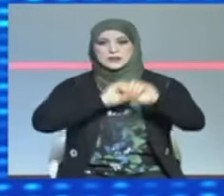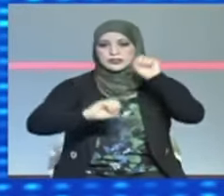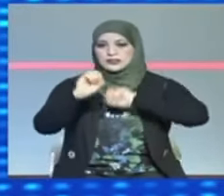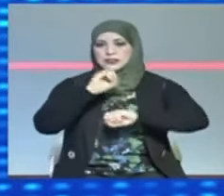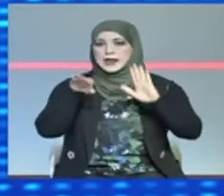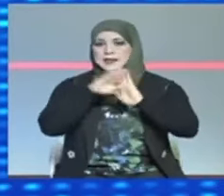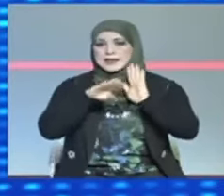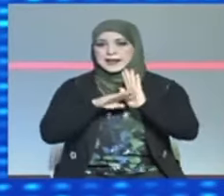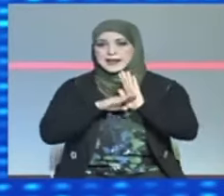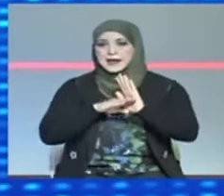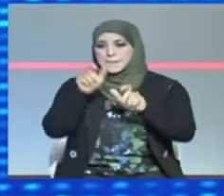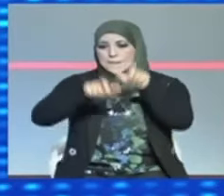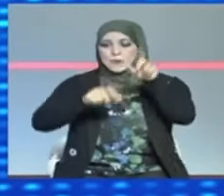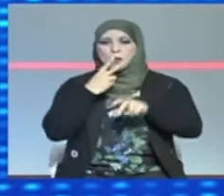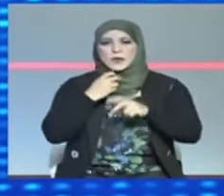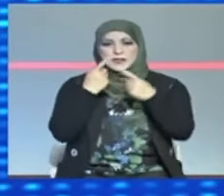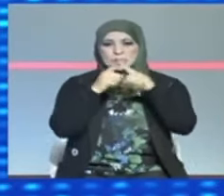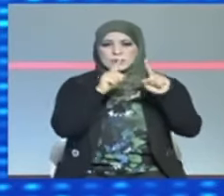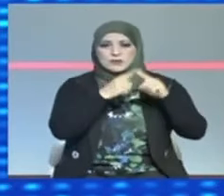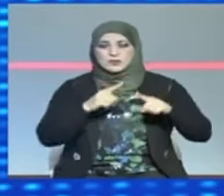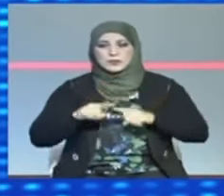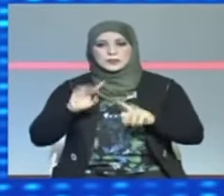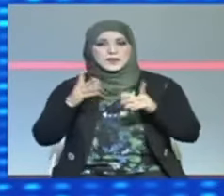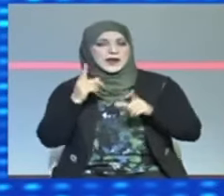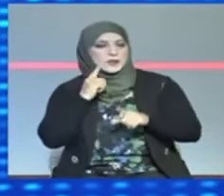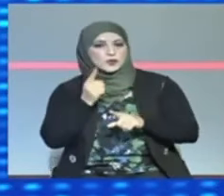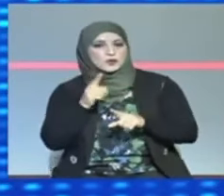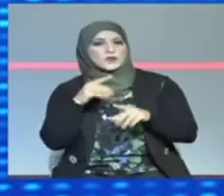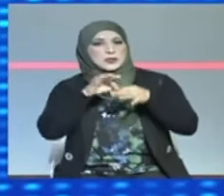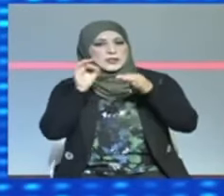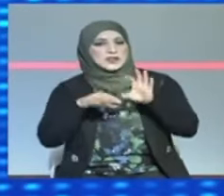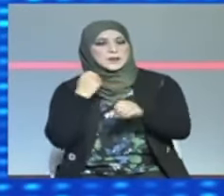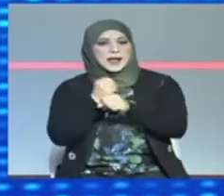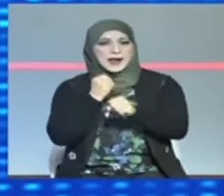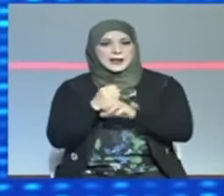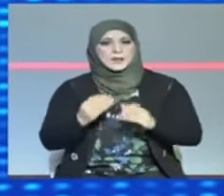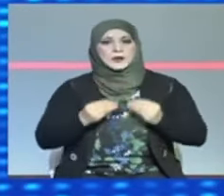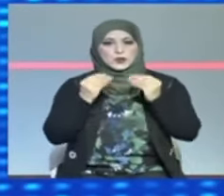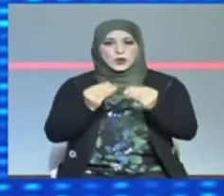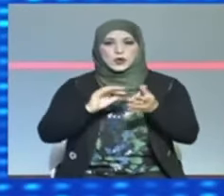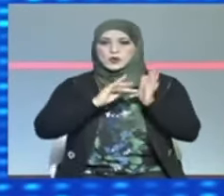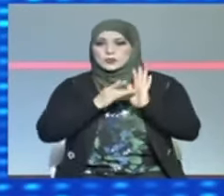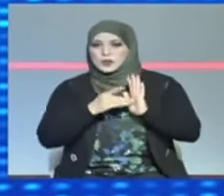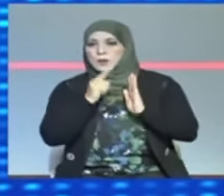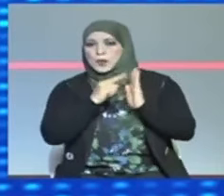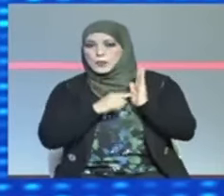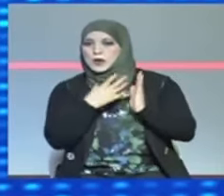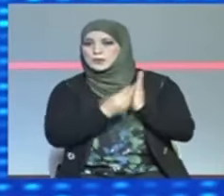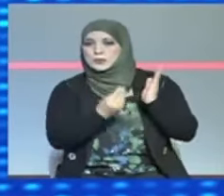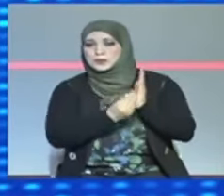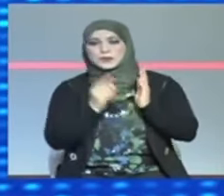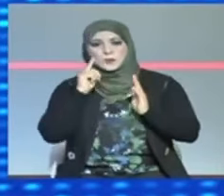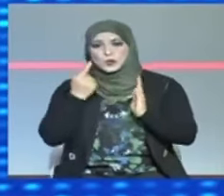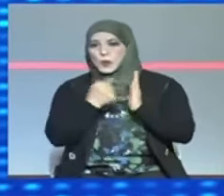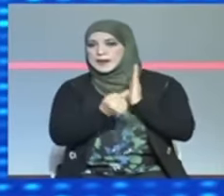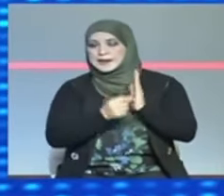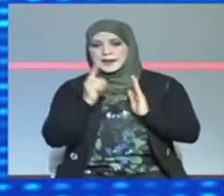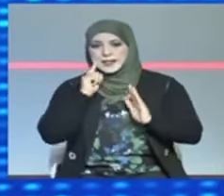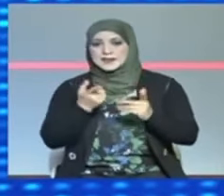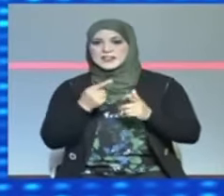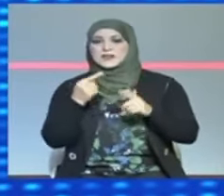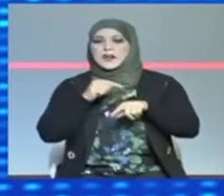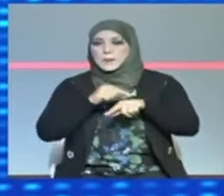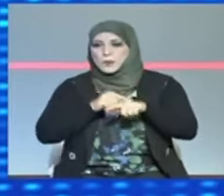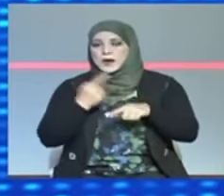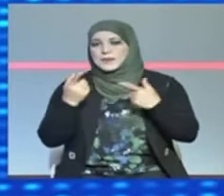اختلف بشأنه المواطنون من حيث نجاعة الخدمات المزداد وغياب المؤشرات بشأن عكاسي هذا التوقيت على